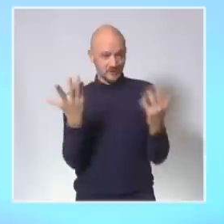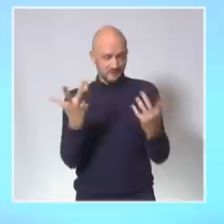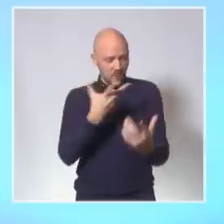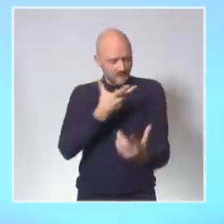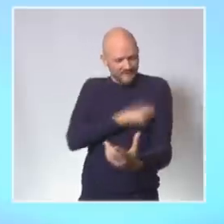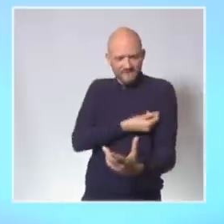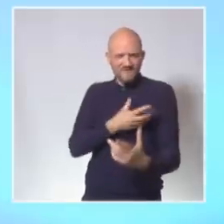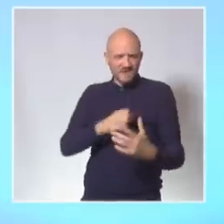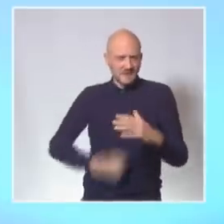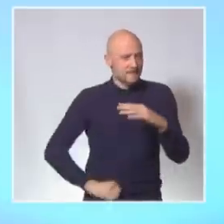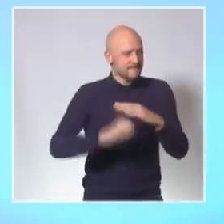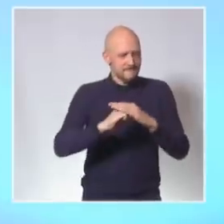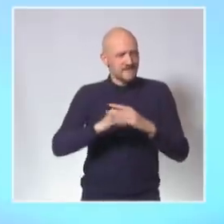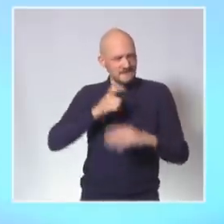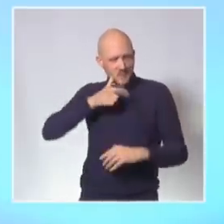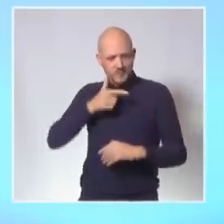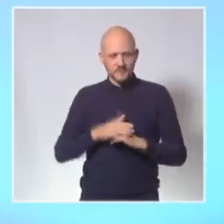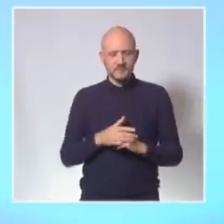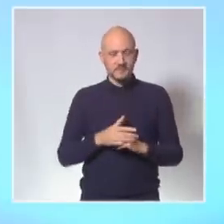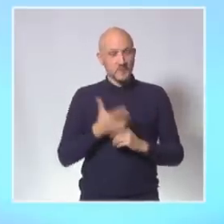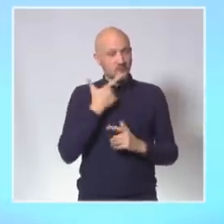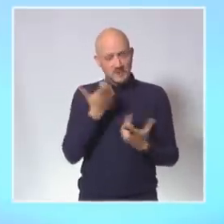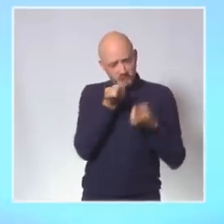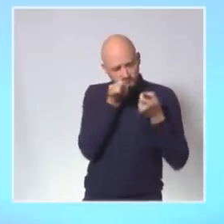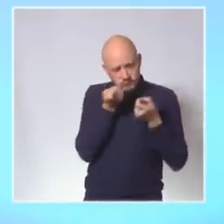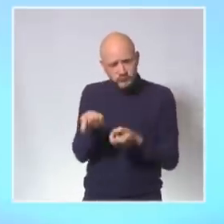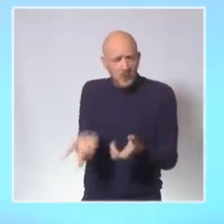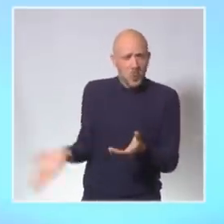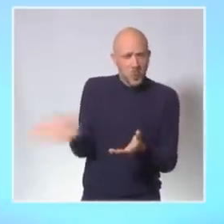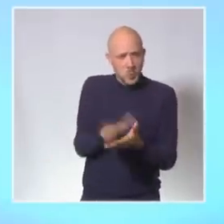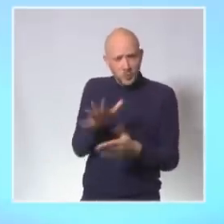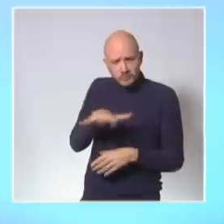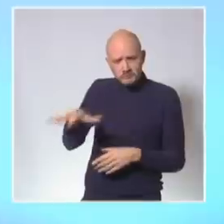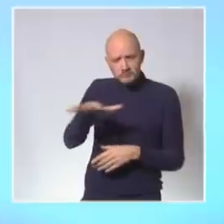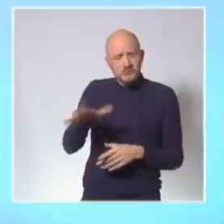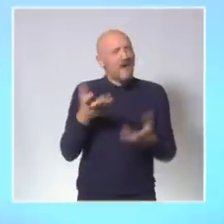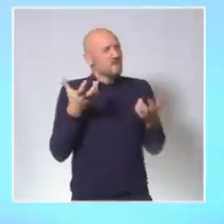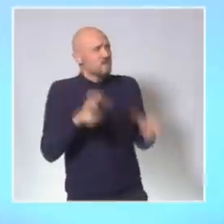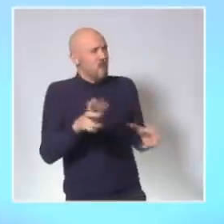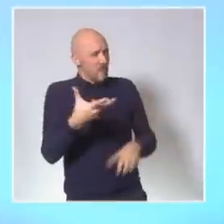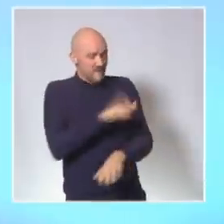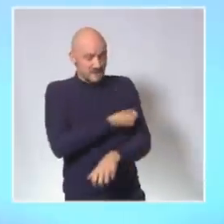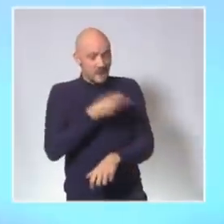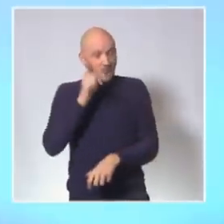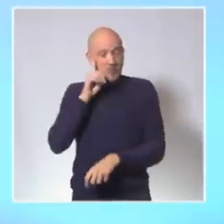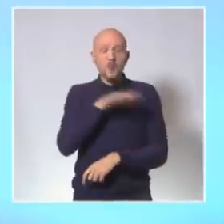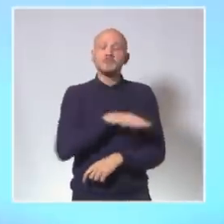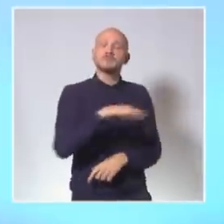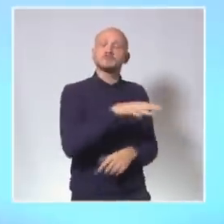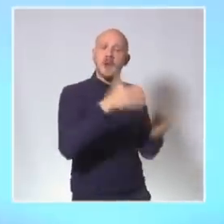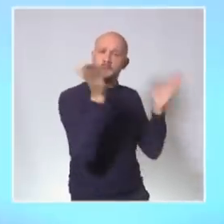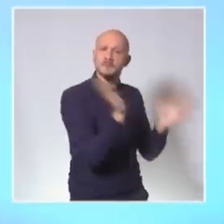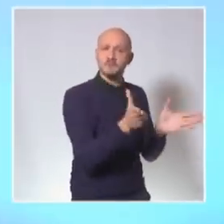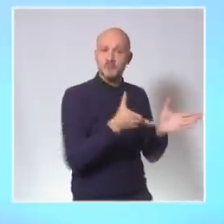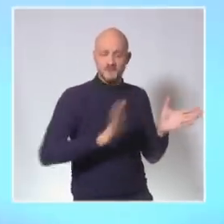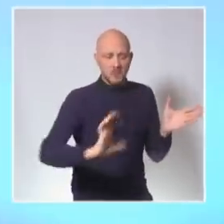peser la contrainte sur les non-vaccinés, car les services de soins critiques et de réanimation de nos hôpitaux